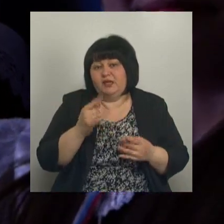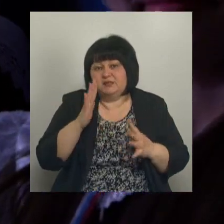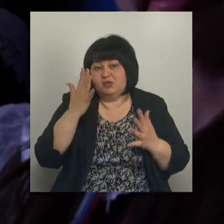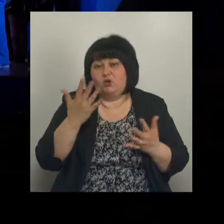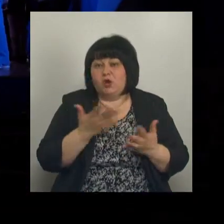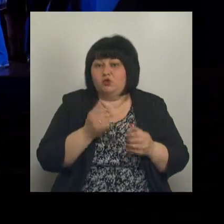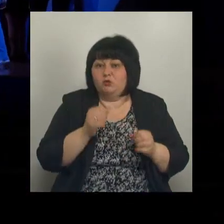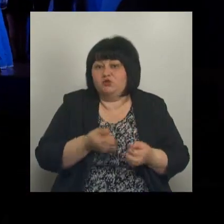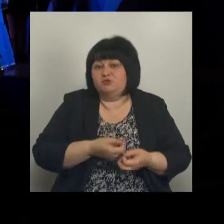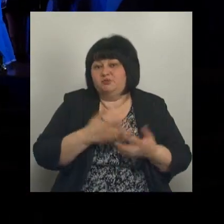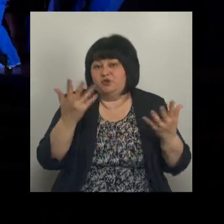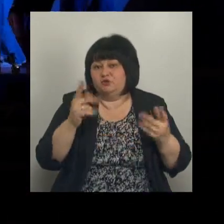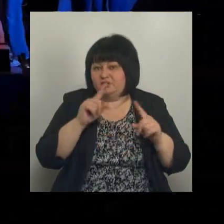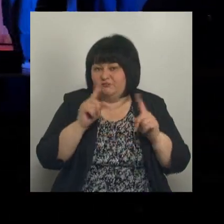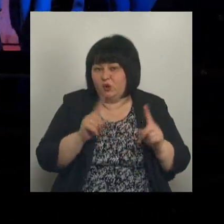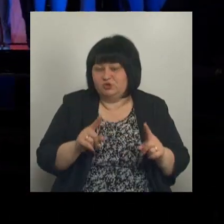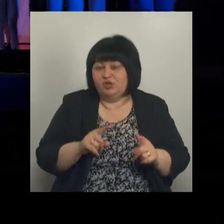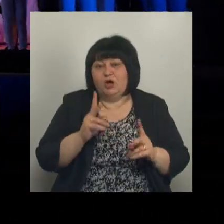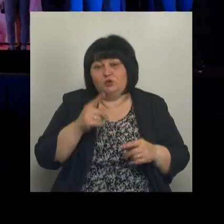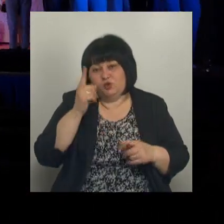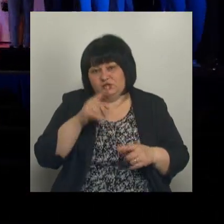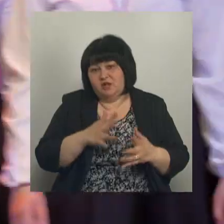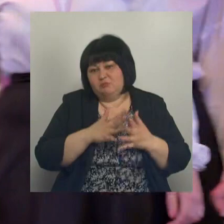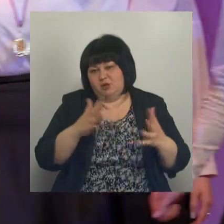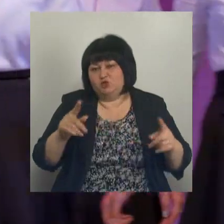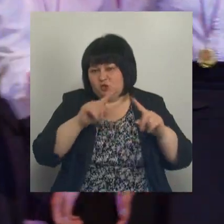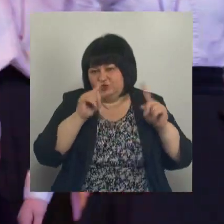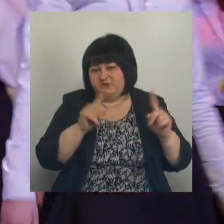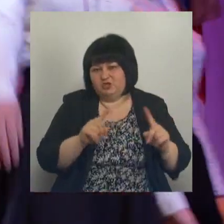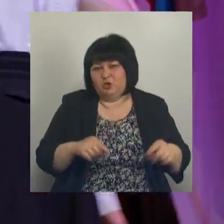которая может вспыхнуть звездочкой. Или, кто знает, большой яркой звездой.